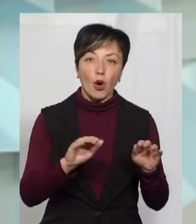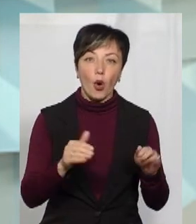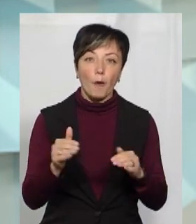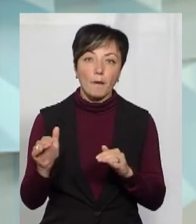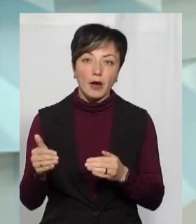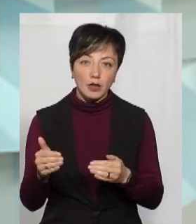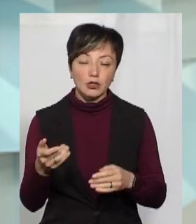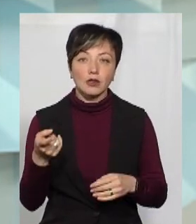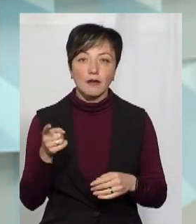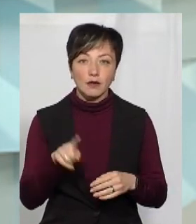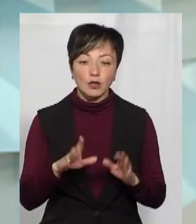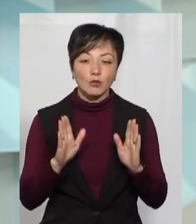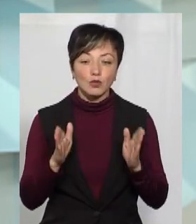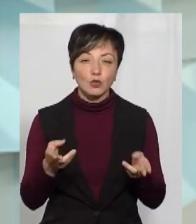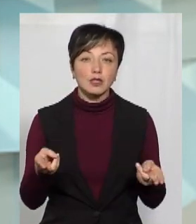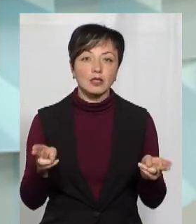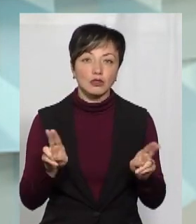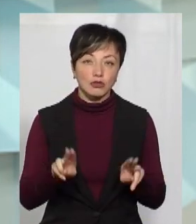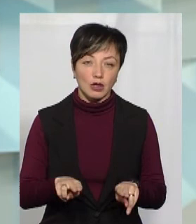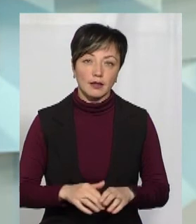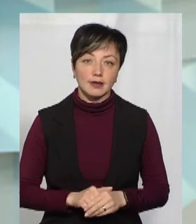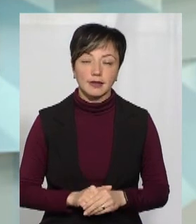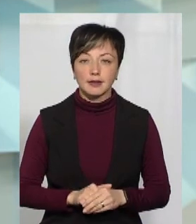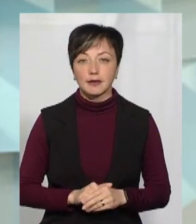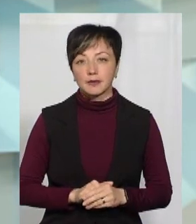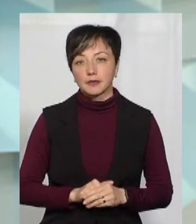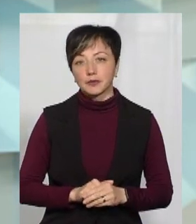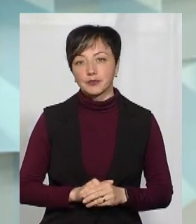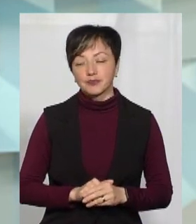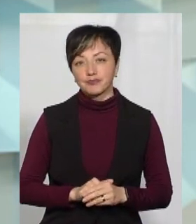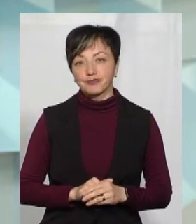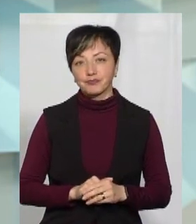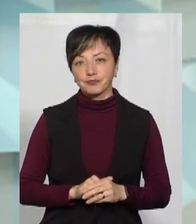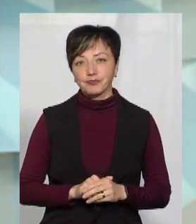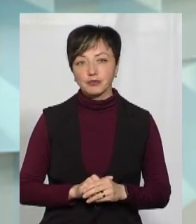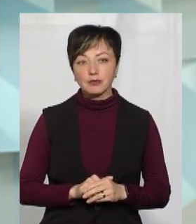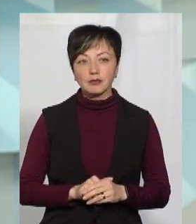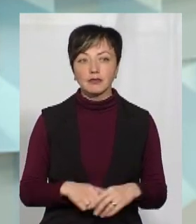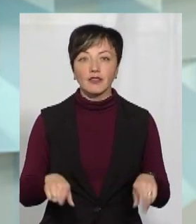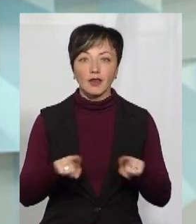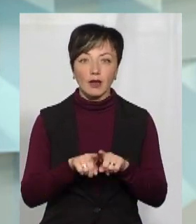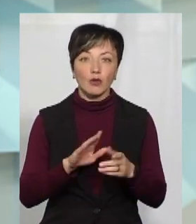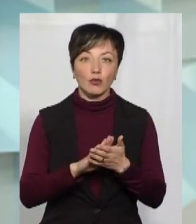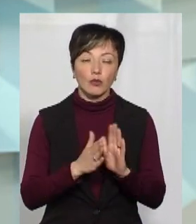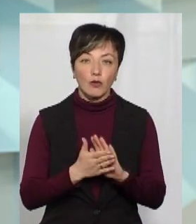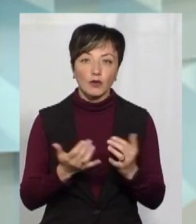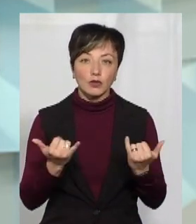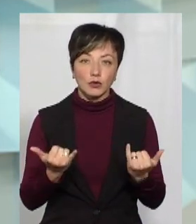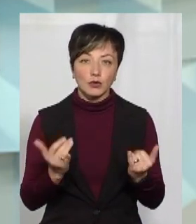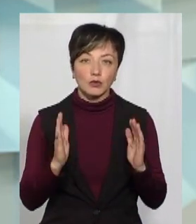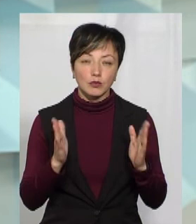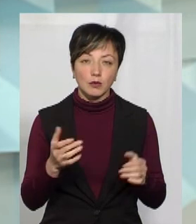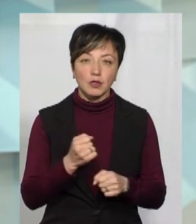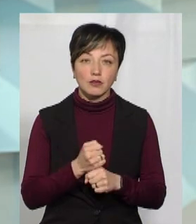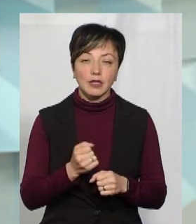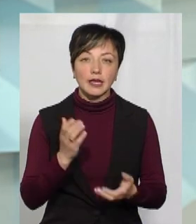вони, звичайно, будуть залишатися. Тому, от в таких умовах ми сьогодні будемо